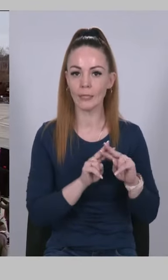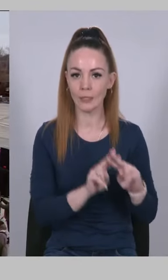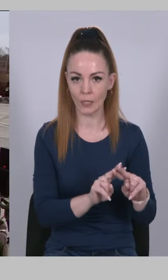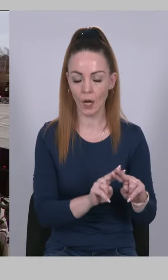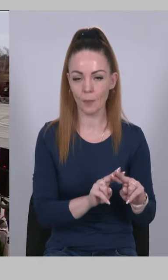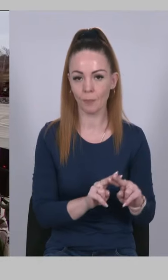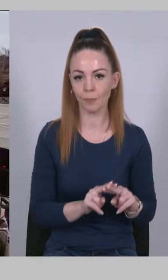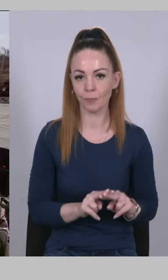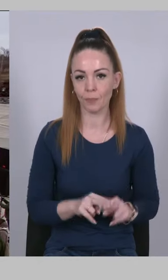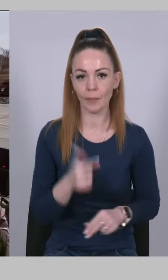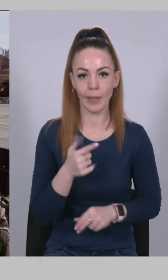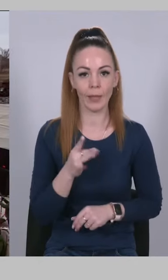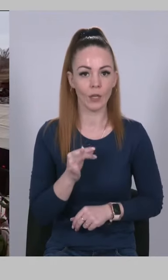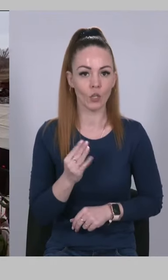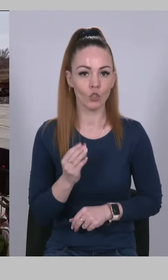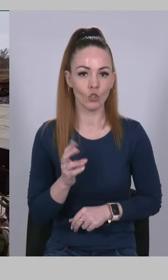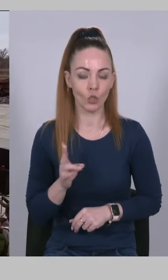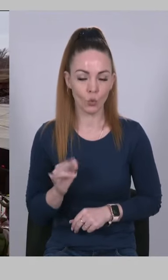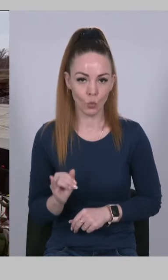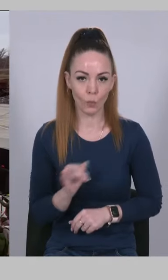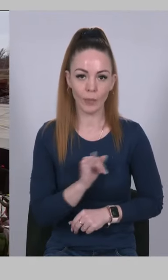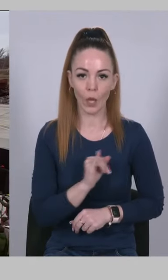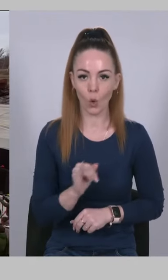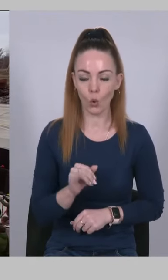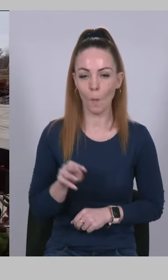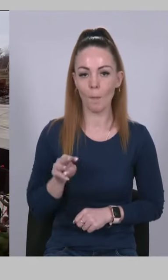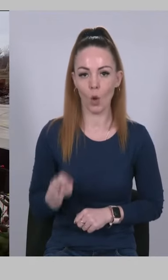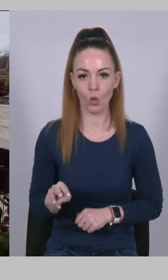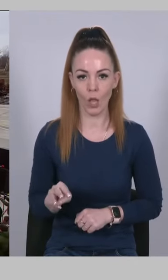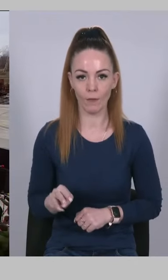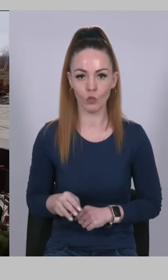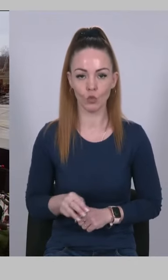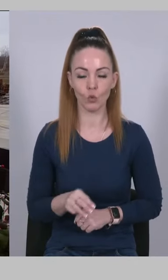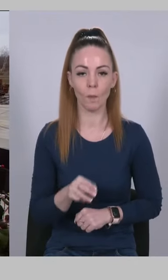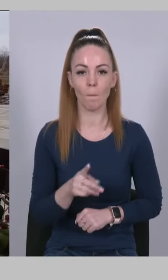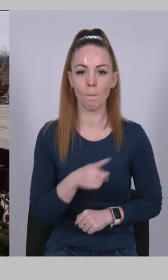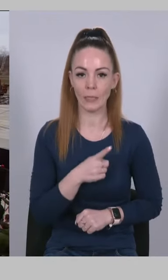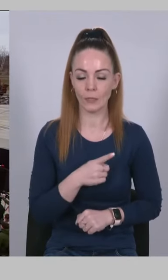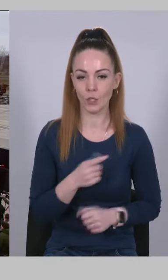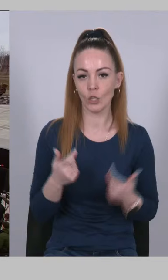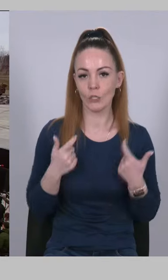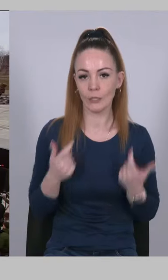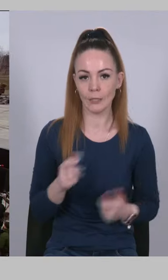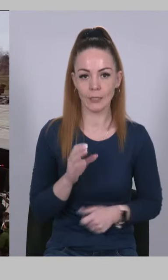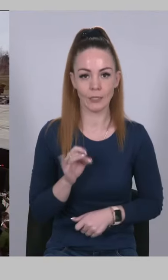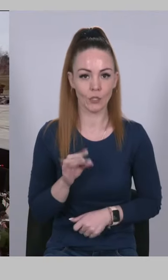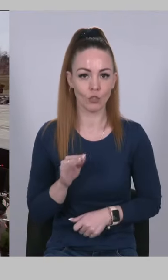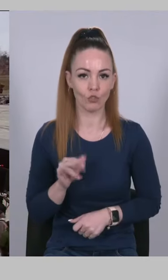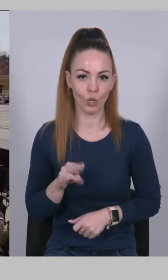Грищенку Ігорю Миколаєвичу, майстер-сержанту.